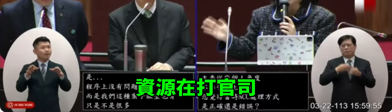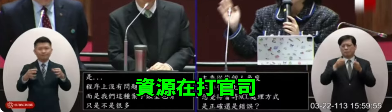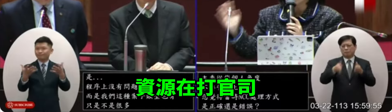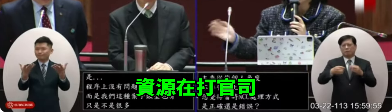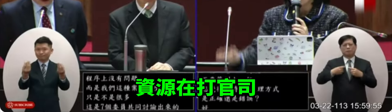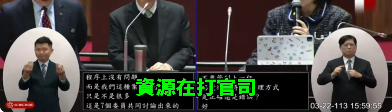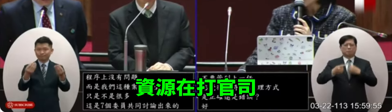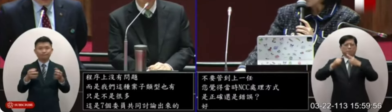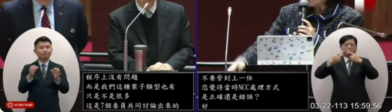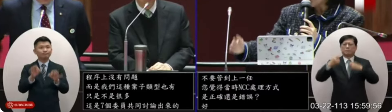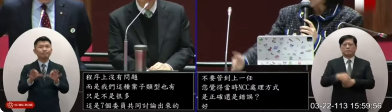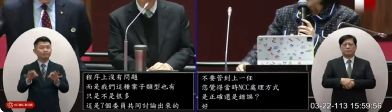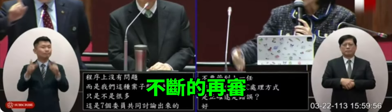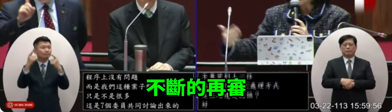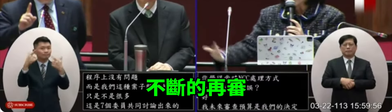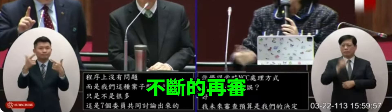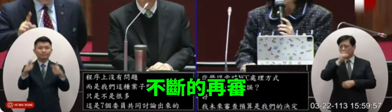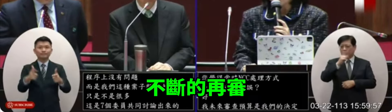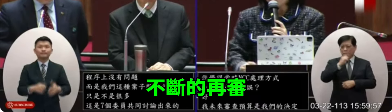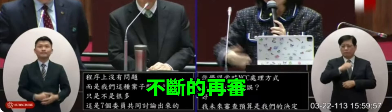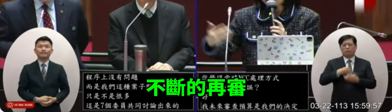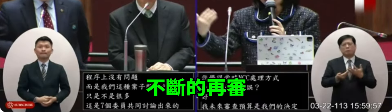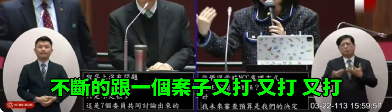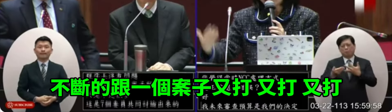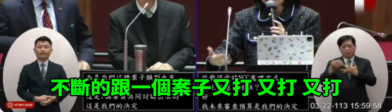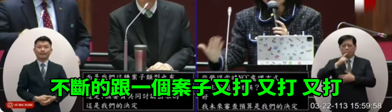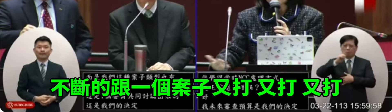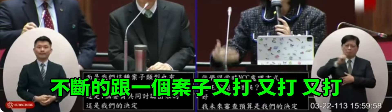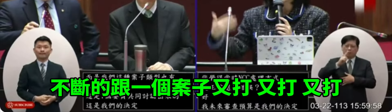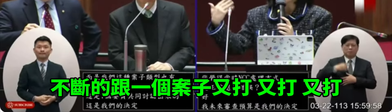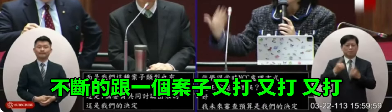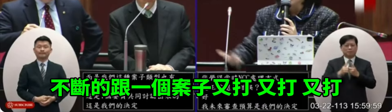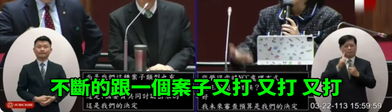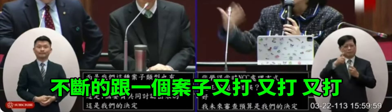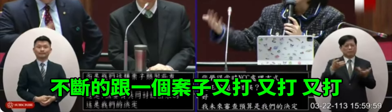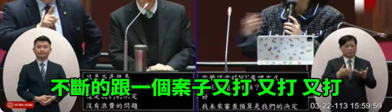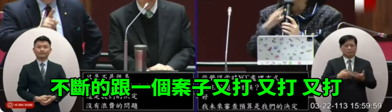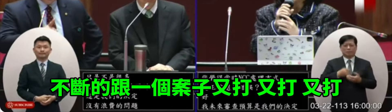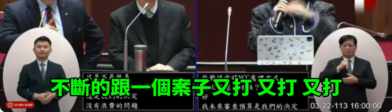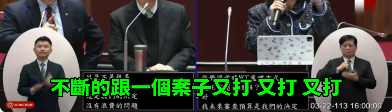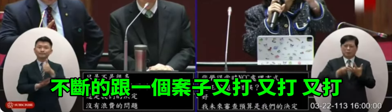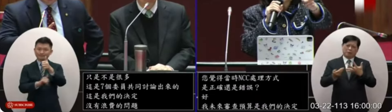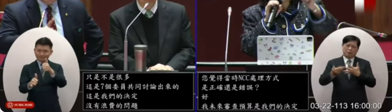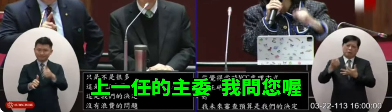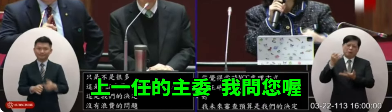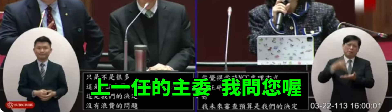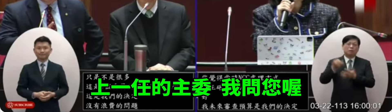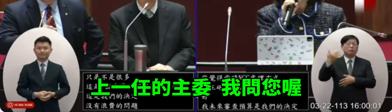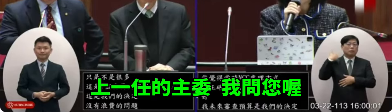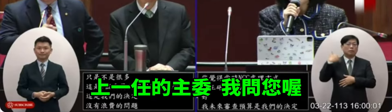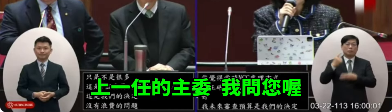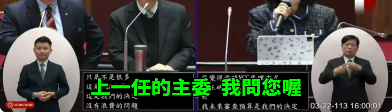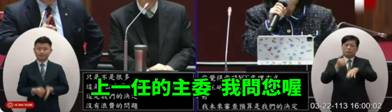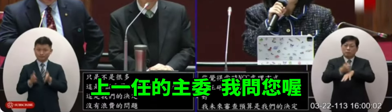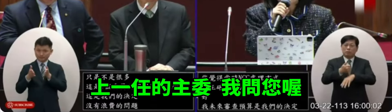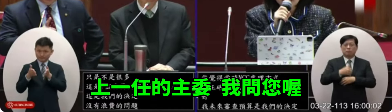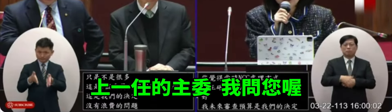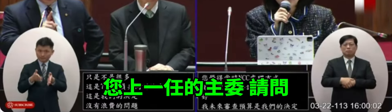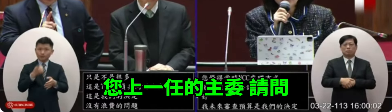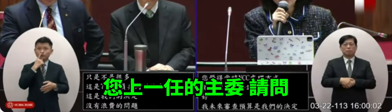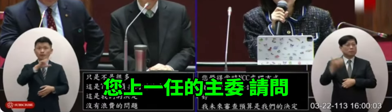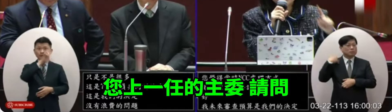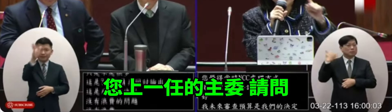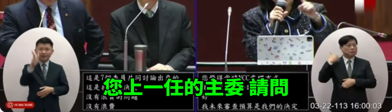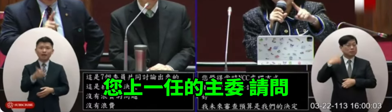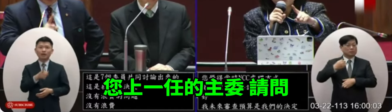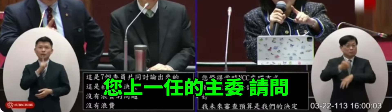在炸官司沒有浪費不斷的再審不斷的一個案子你又打又打又打不斷的針對中